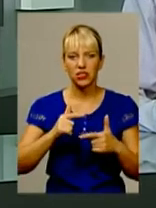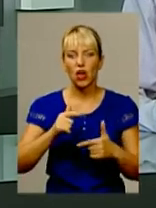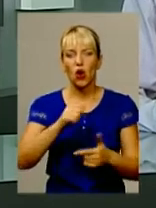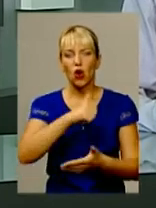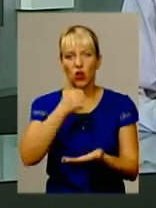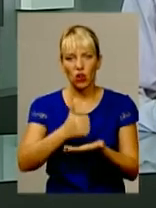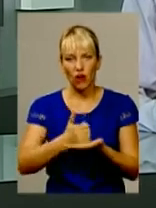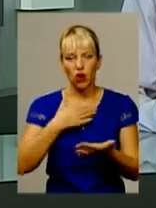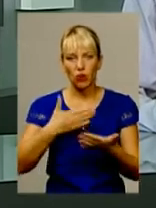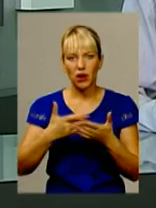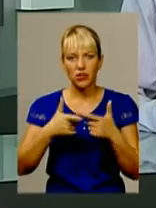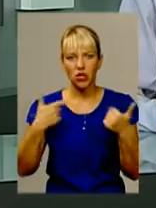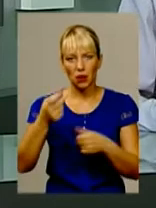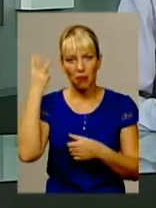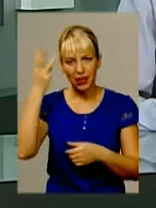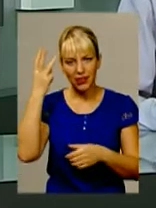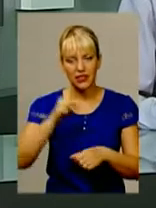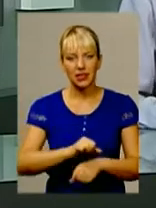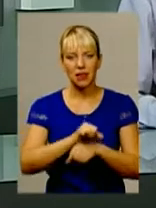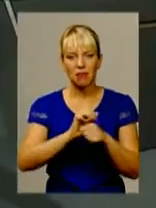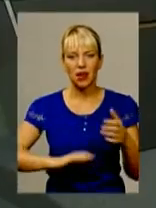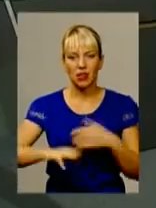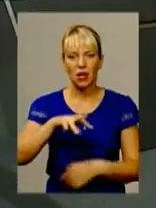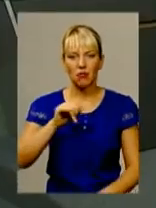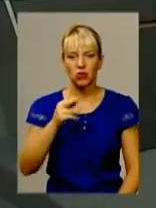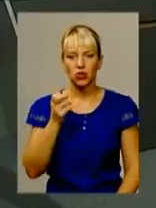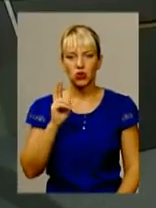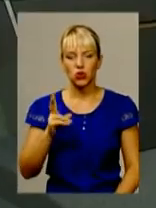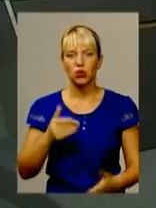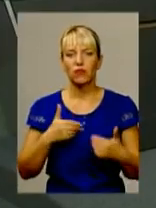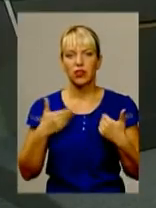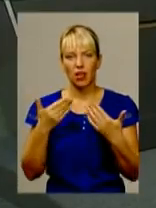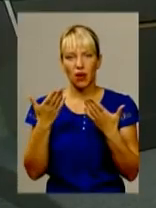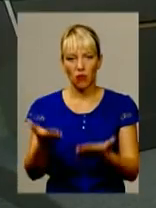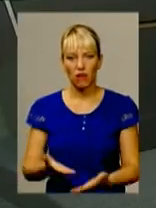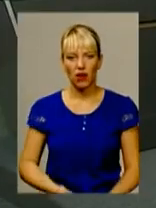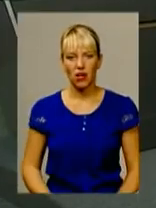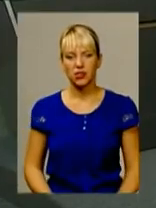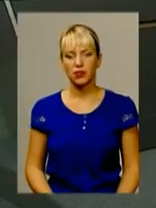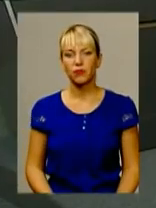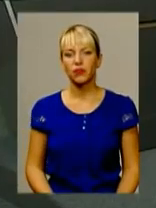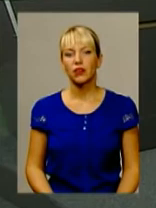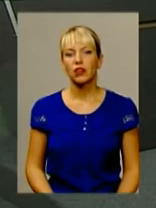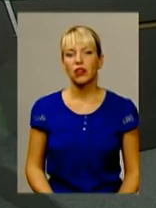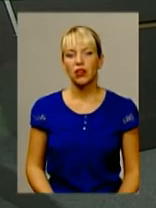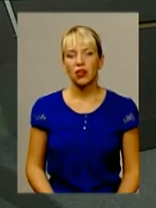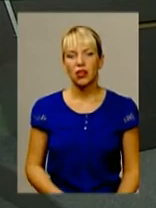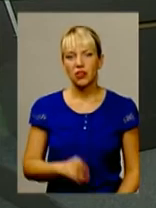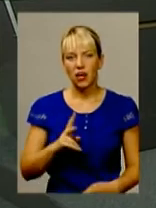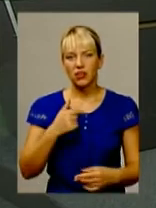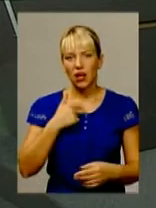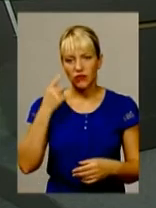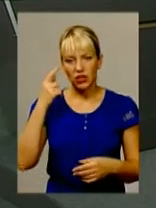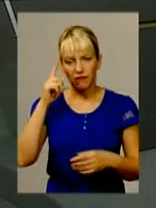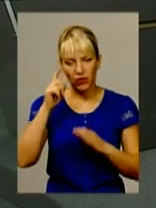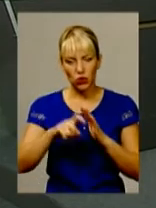організації «Хмельницький майдан» Алім Міщук. Вітаю вас. Добрий день, пені Віталій. Добрий день. Аліма Володимировичу, як нам відомо,